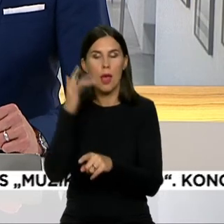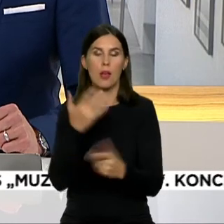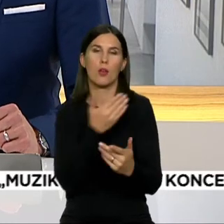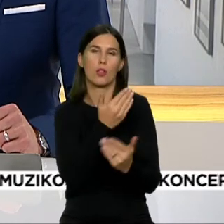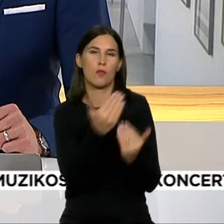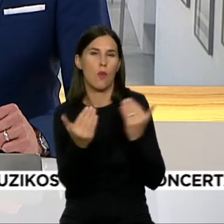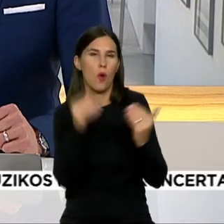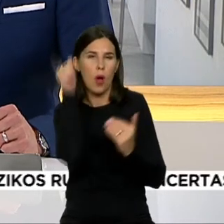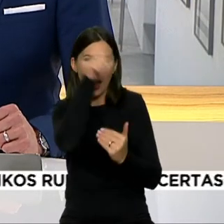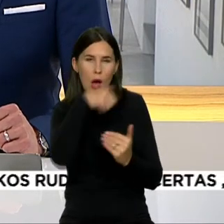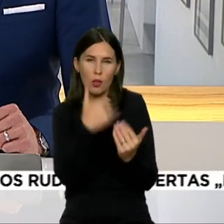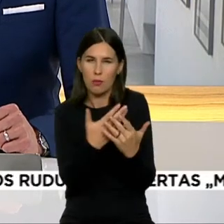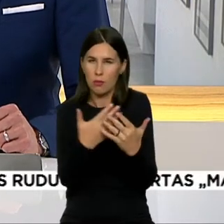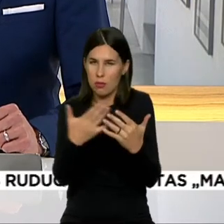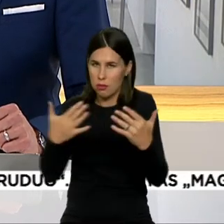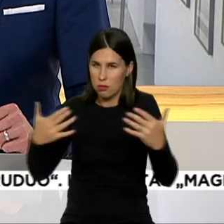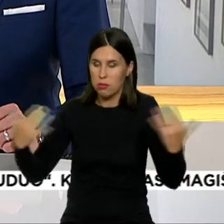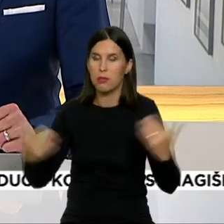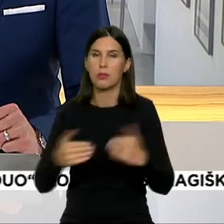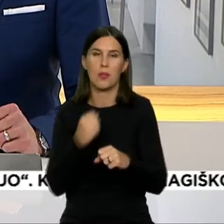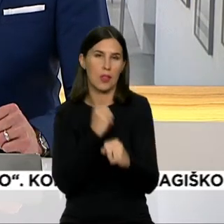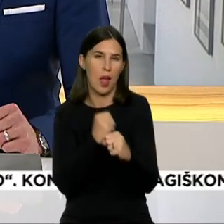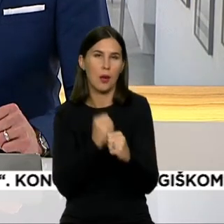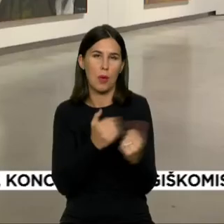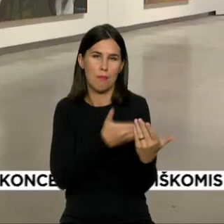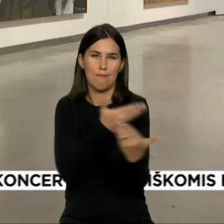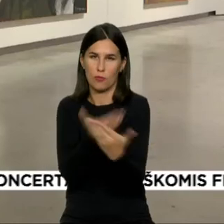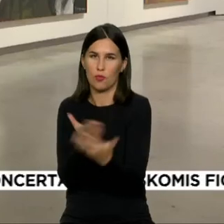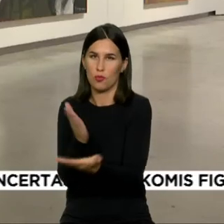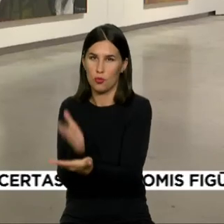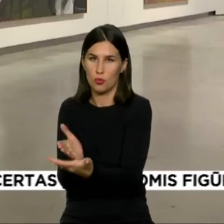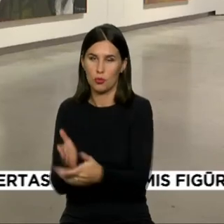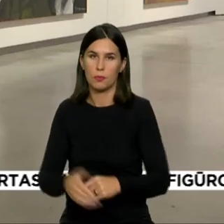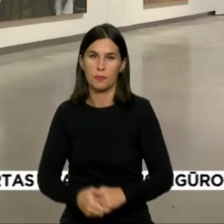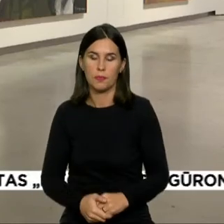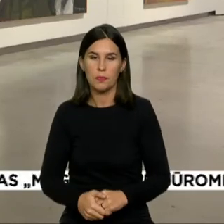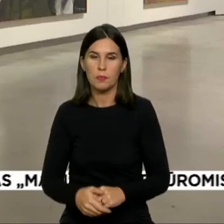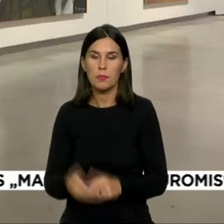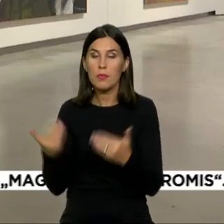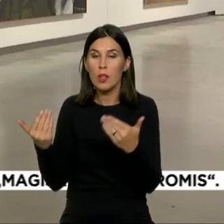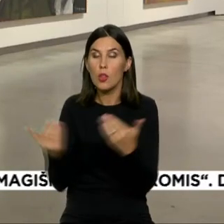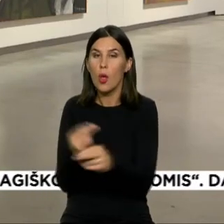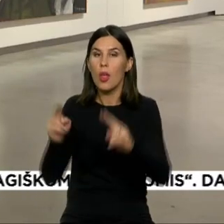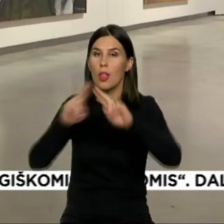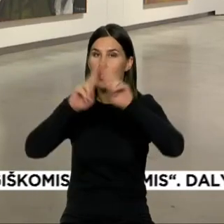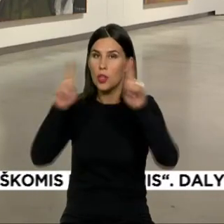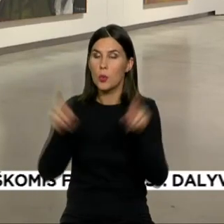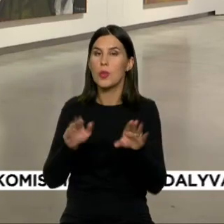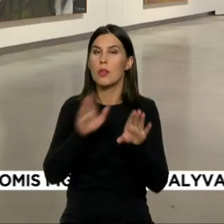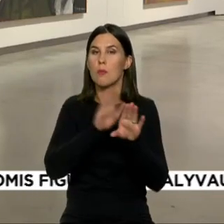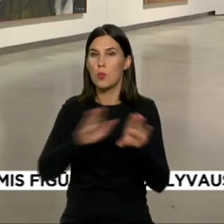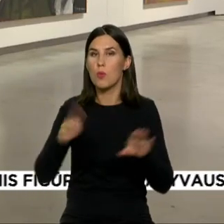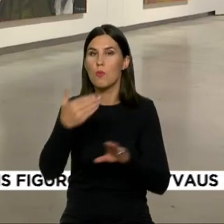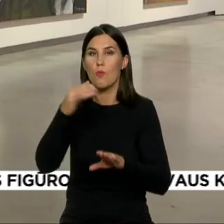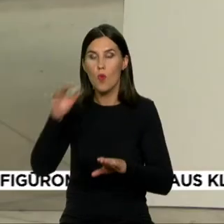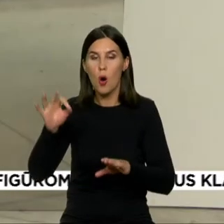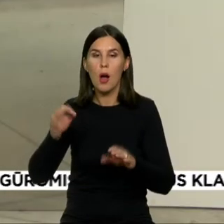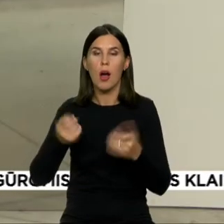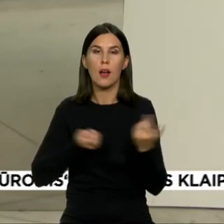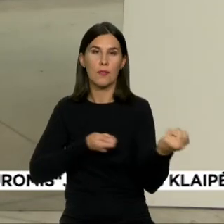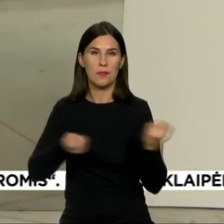Kleino, Marlindiuma ar Gorilla Girls darbus. Naujos tarptautinės MO muziejos parodos rengėjai sako,